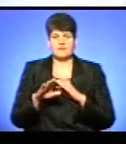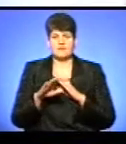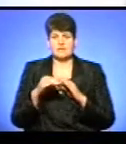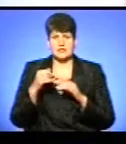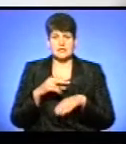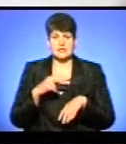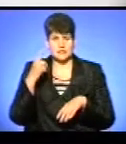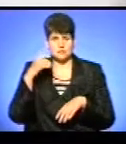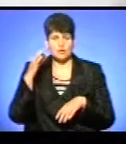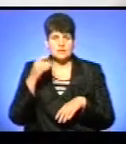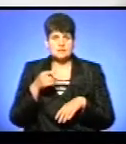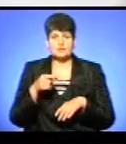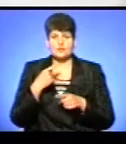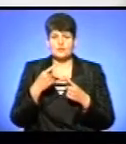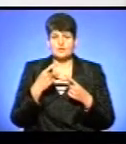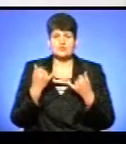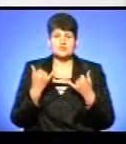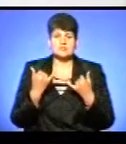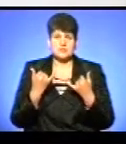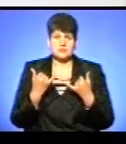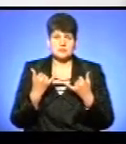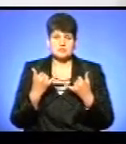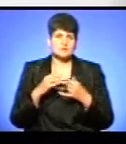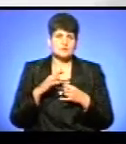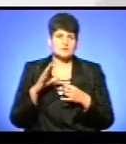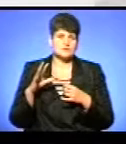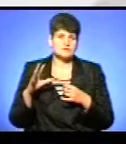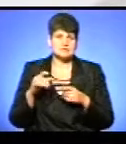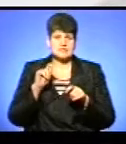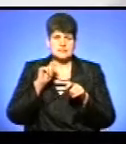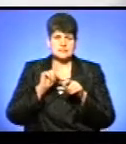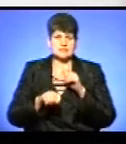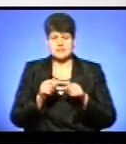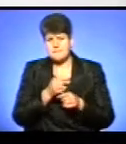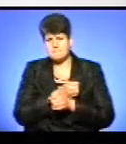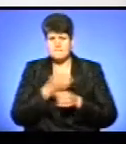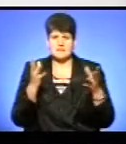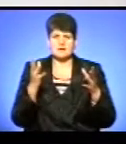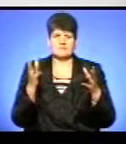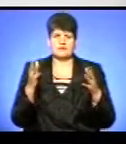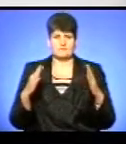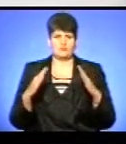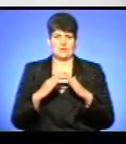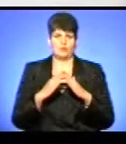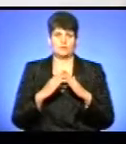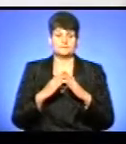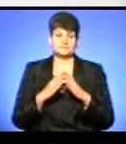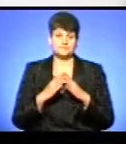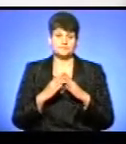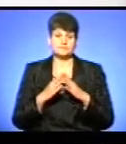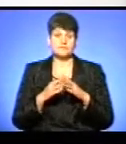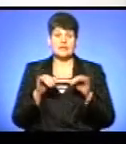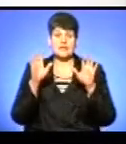поліцію. Він говорив, що зараз за зірка є сирник і підірвав весь будинок. І